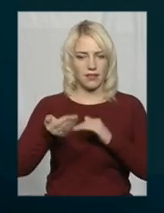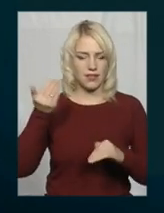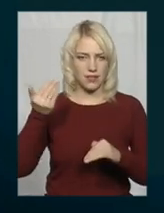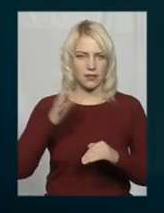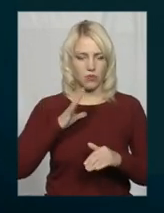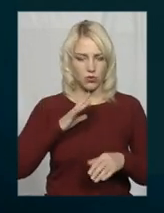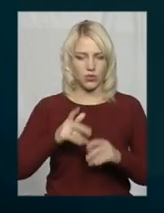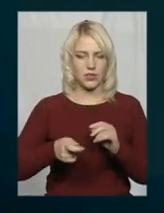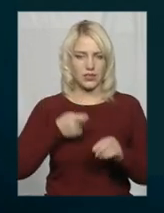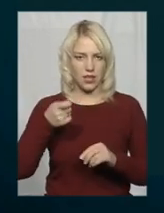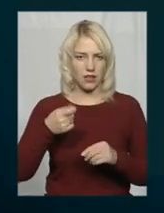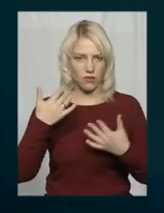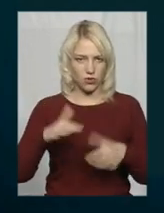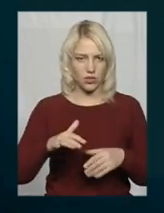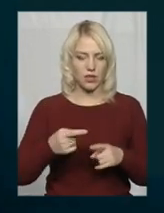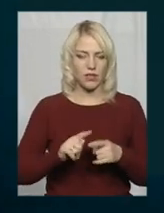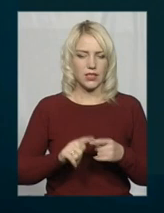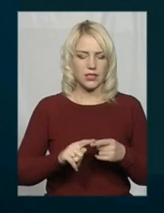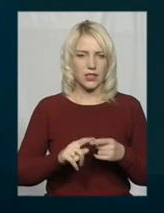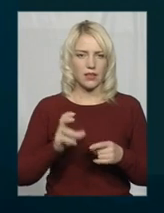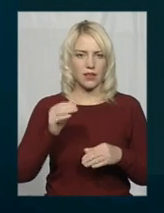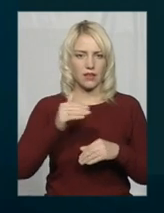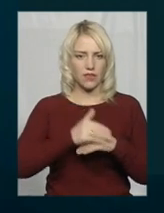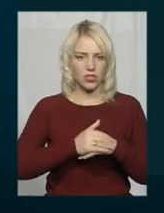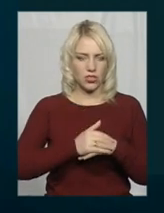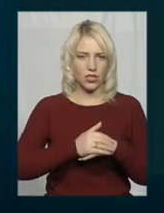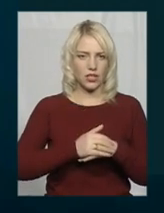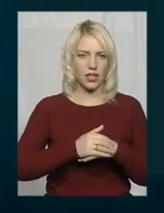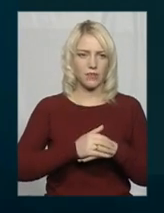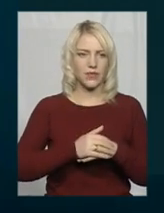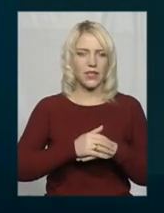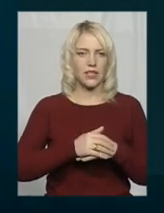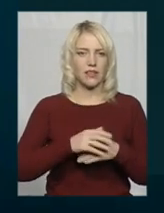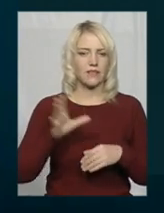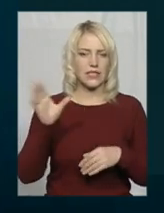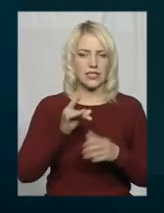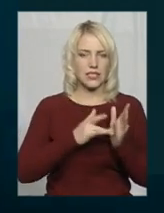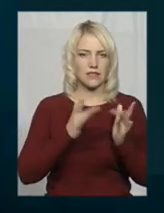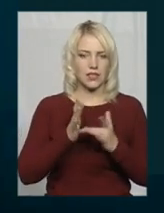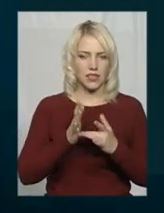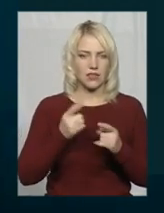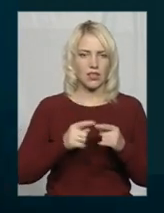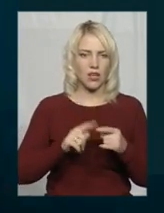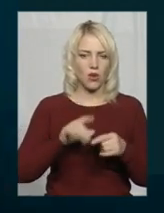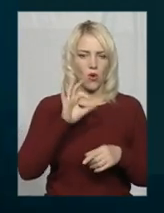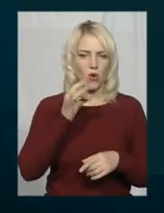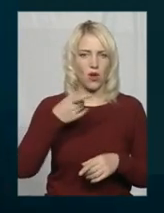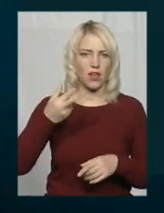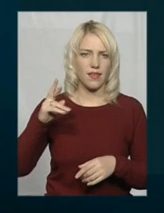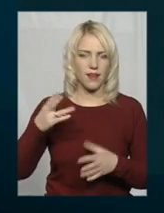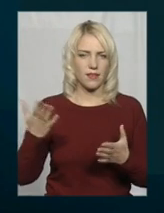Хилові назначає вігілля або наручиря всіх святих. Оскільки це в тій формі, яка вона сьогодні